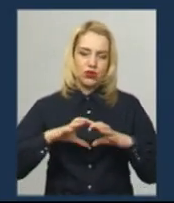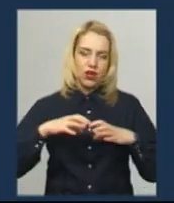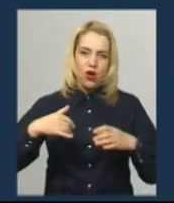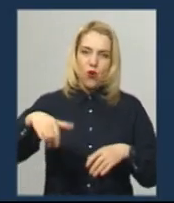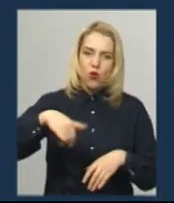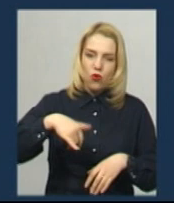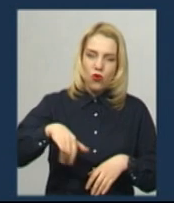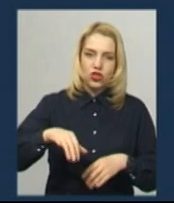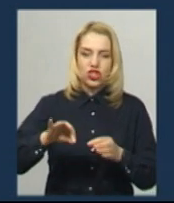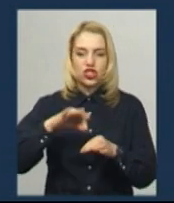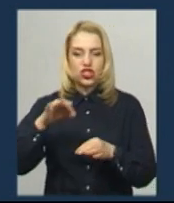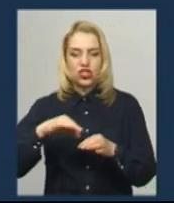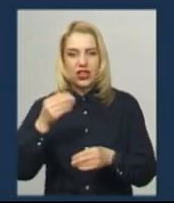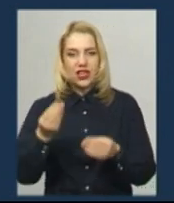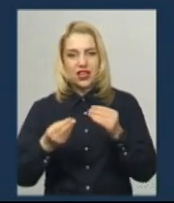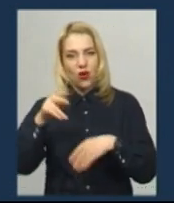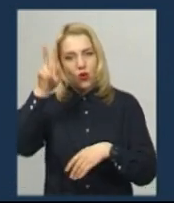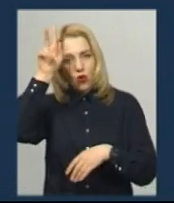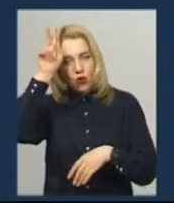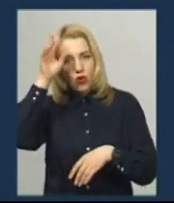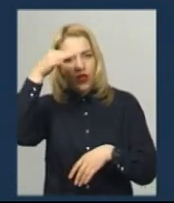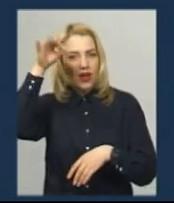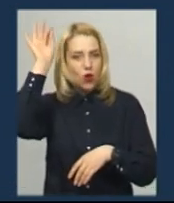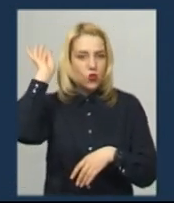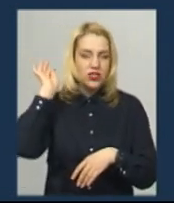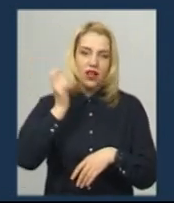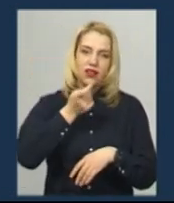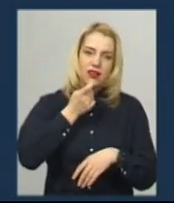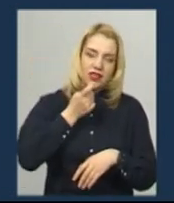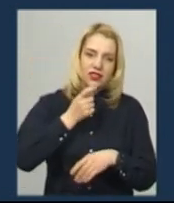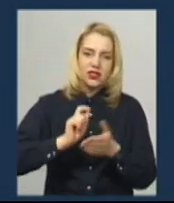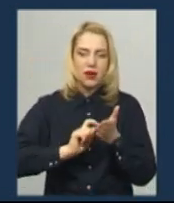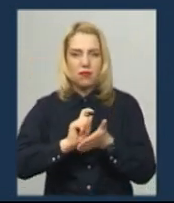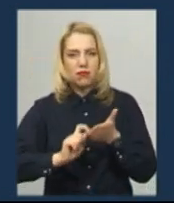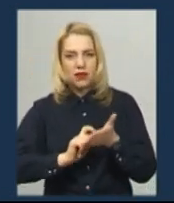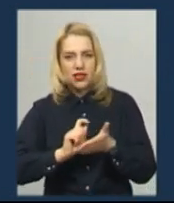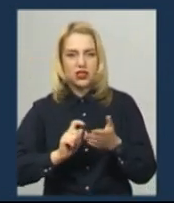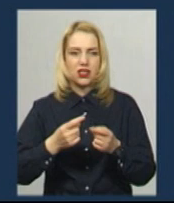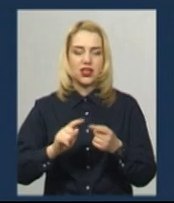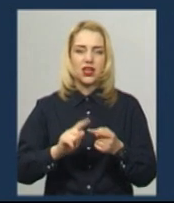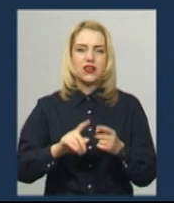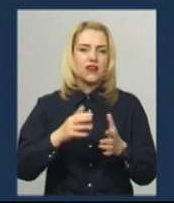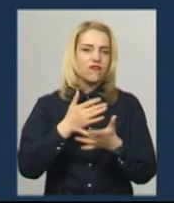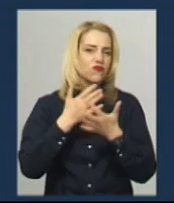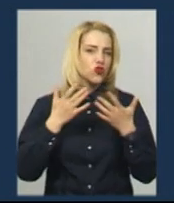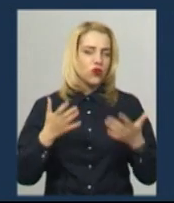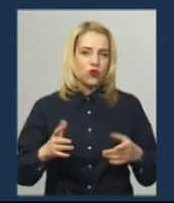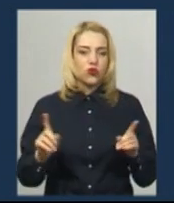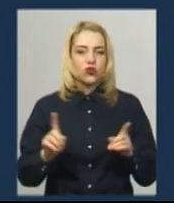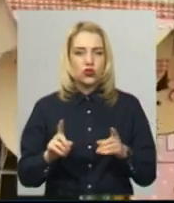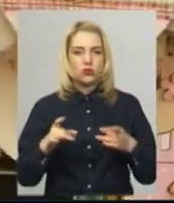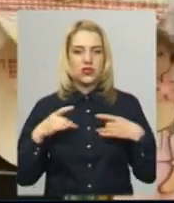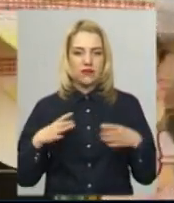шита іграшка, кролики, курчатка, яєчка, писаночки, галуночки. Маса всього, аби свято